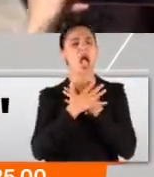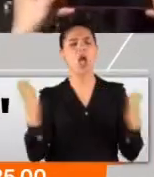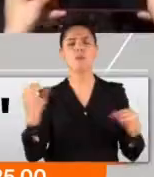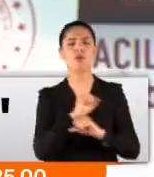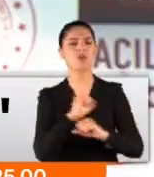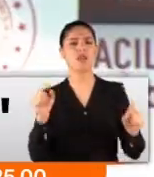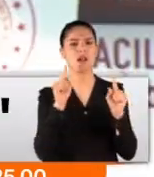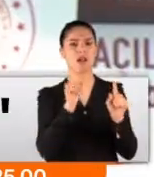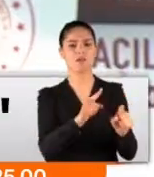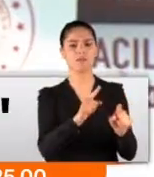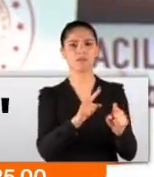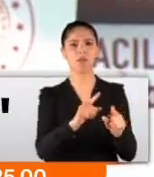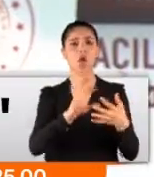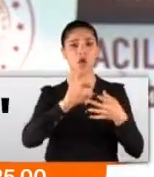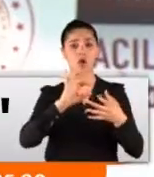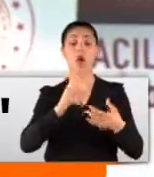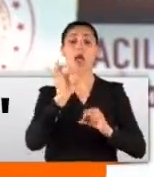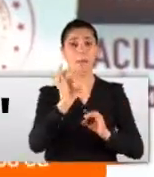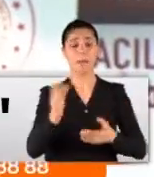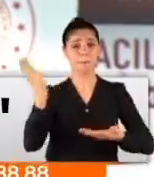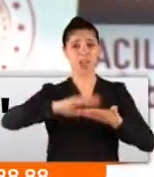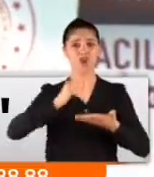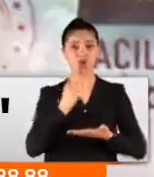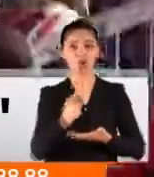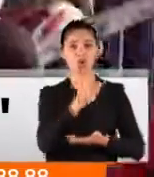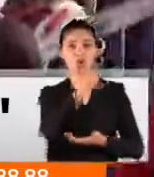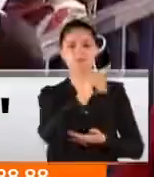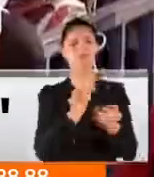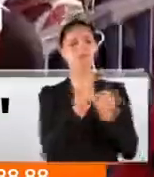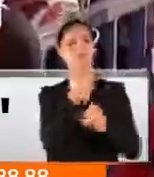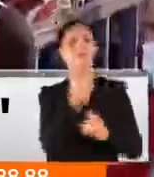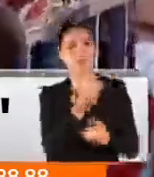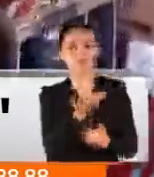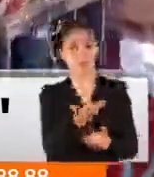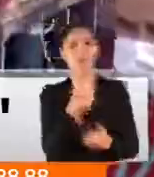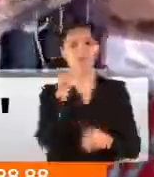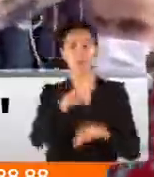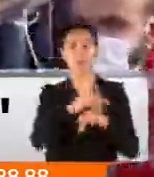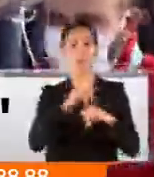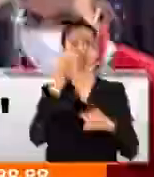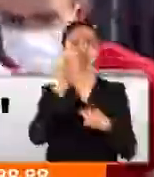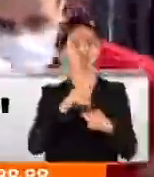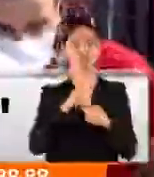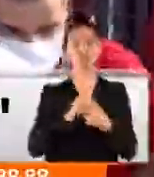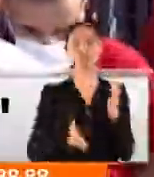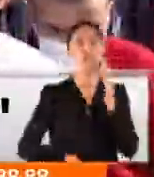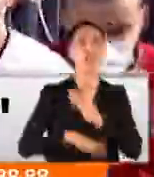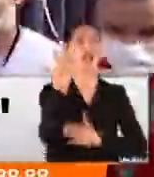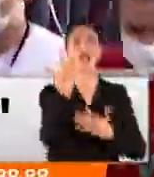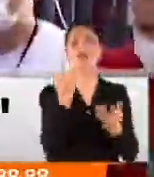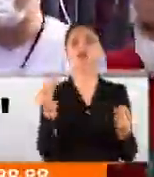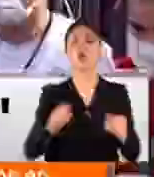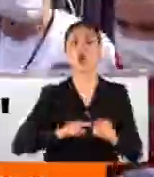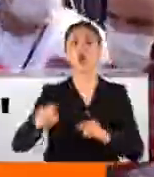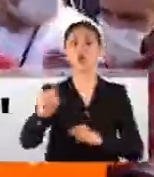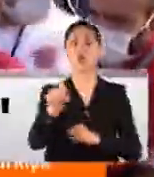musibettir. Lafa gelince barış derler, kardeşlik derler. Bu ülkede en çok Kürt